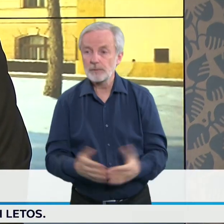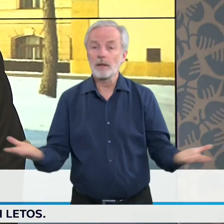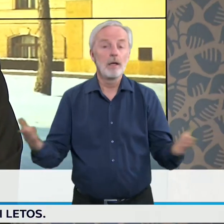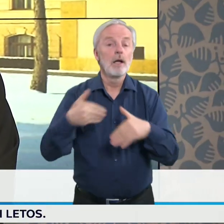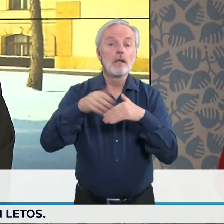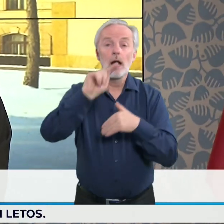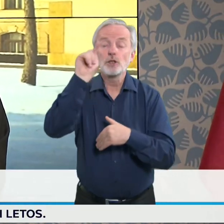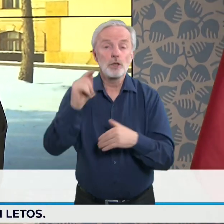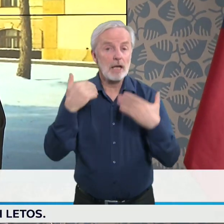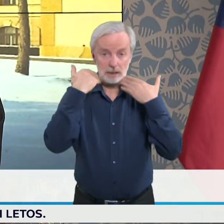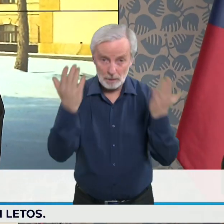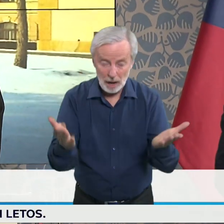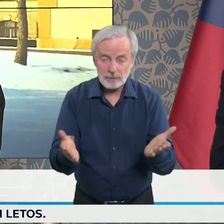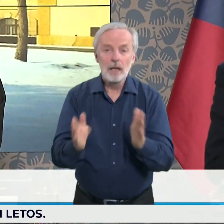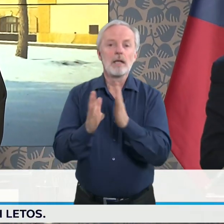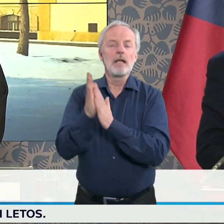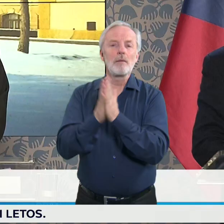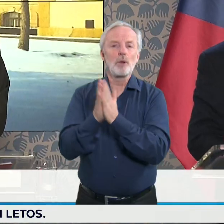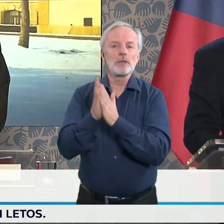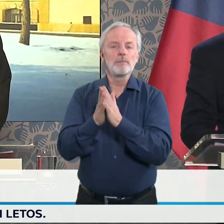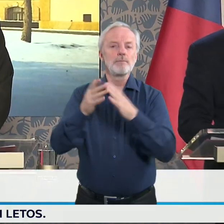svým videokonference. Nejprve i dnes pan Kopecký.